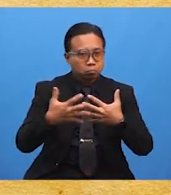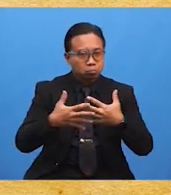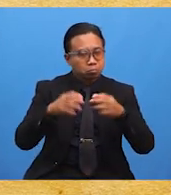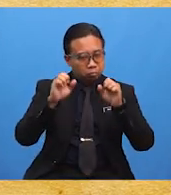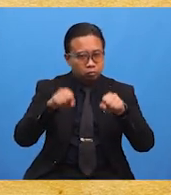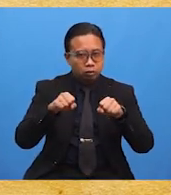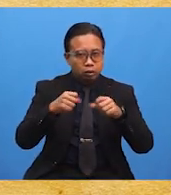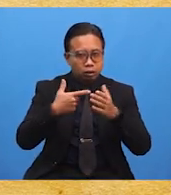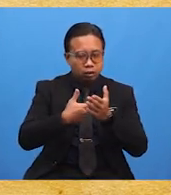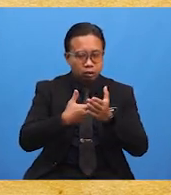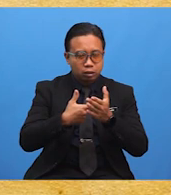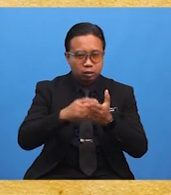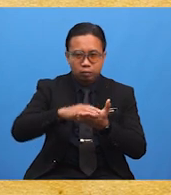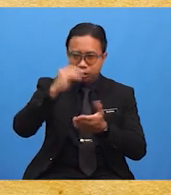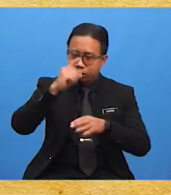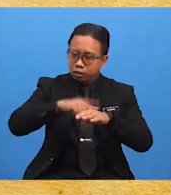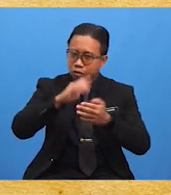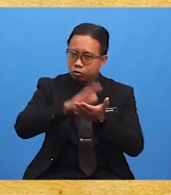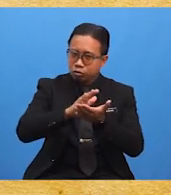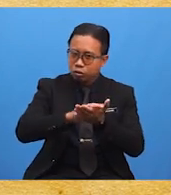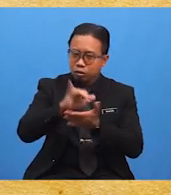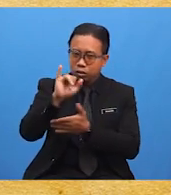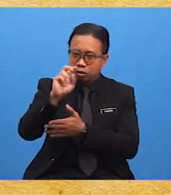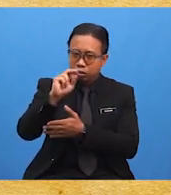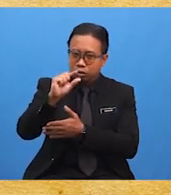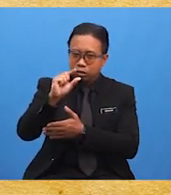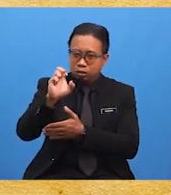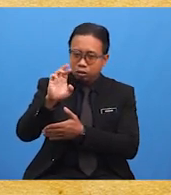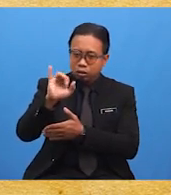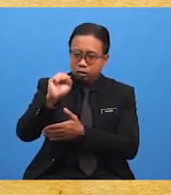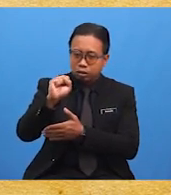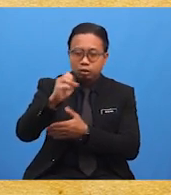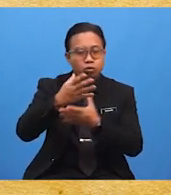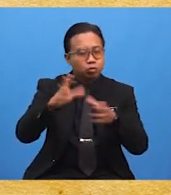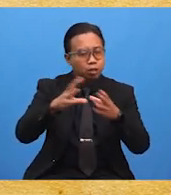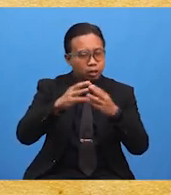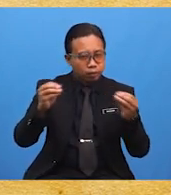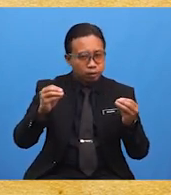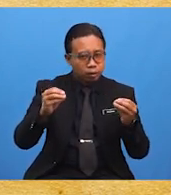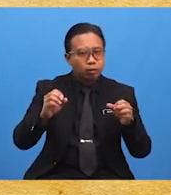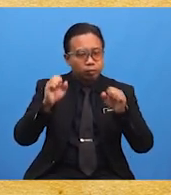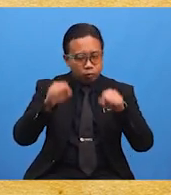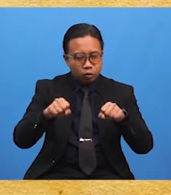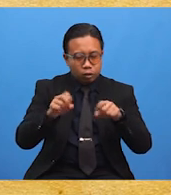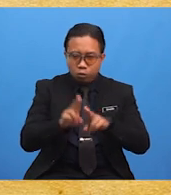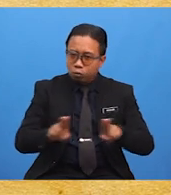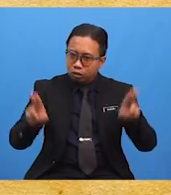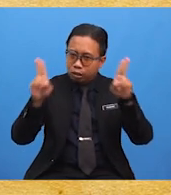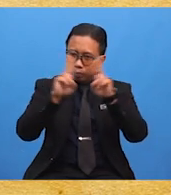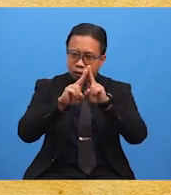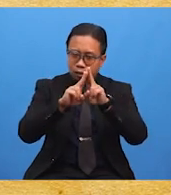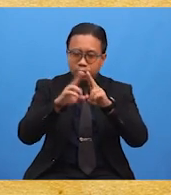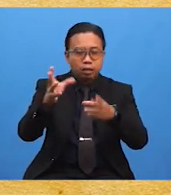kelebihan belajar di sekolah Inggeris ialah lulusan sekolah Inggeris diberi keutamaan